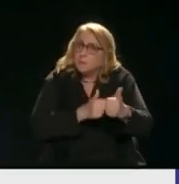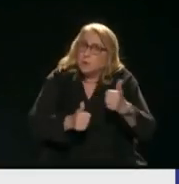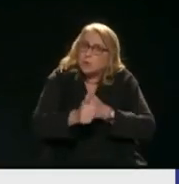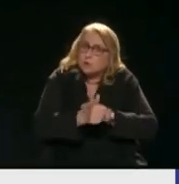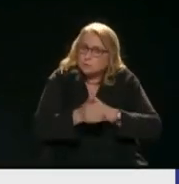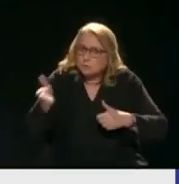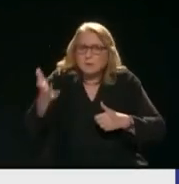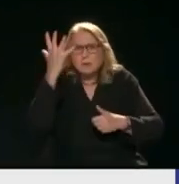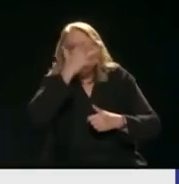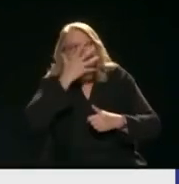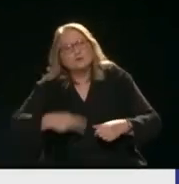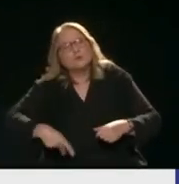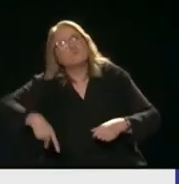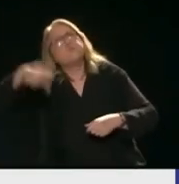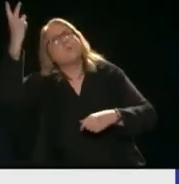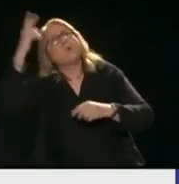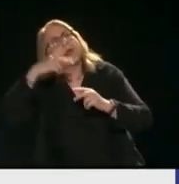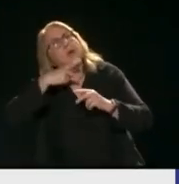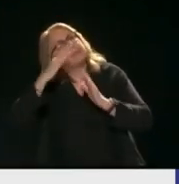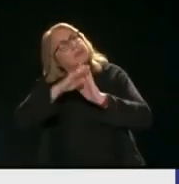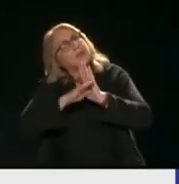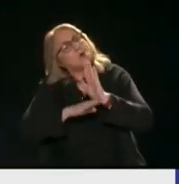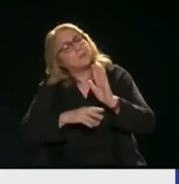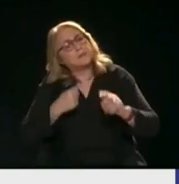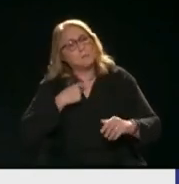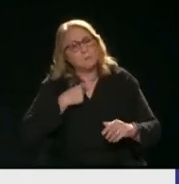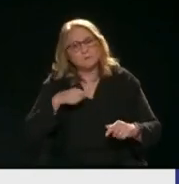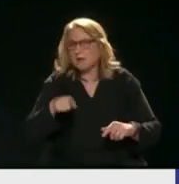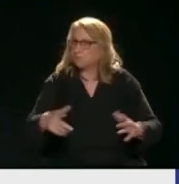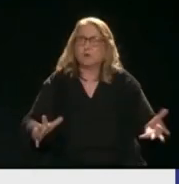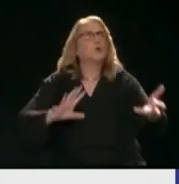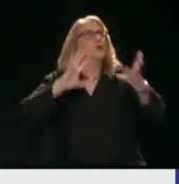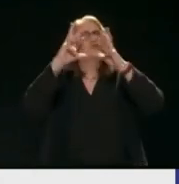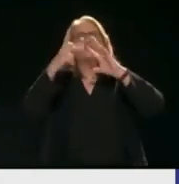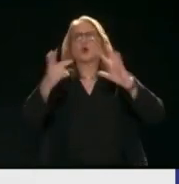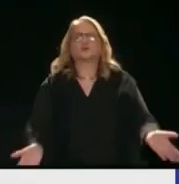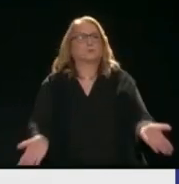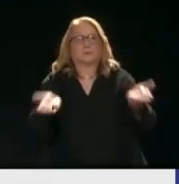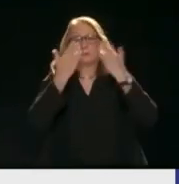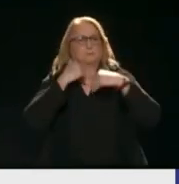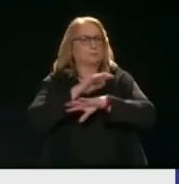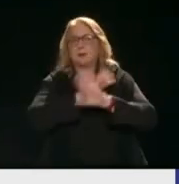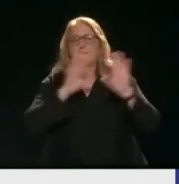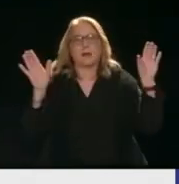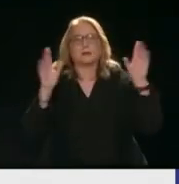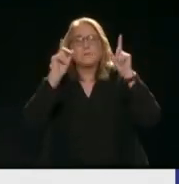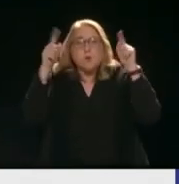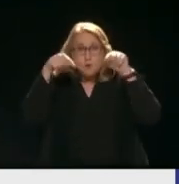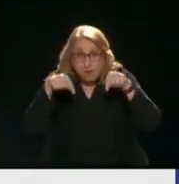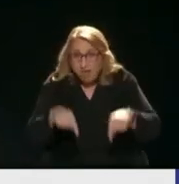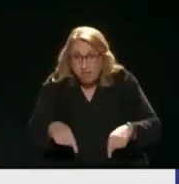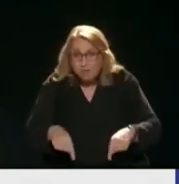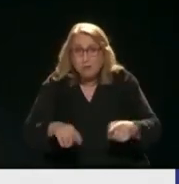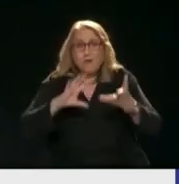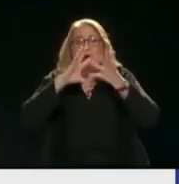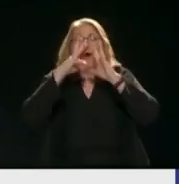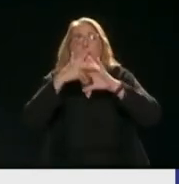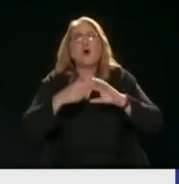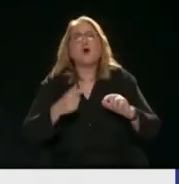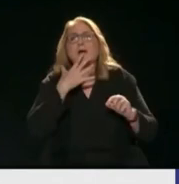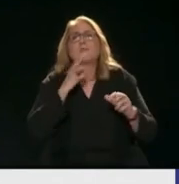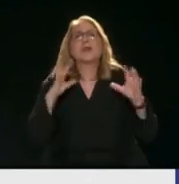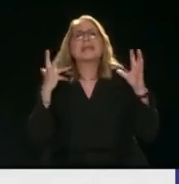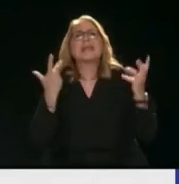Αμερικανοπολίτη Πώς Δεν συμβαίνει πουθενά στον πλανήτη Στη χώρα μας γιατί συμβαίνει Επιμένω ότι θέλω να επιλέξω